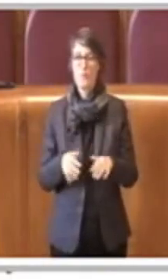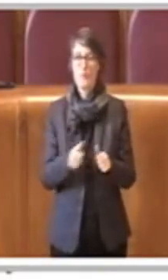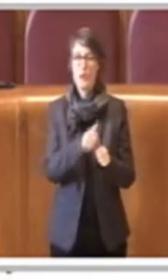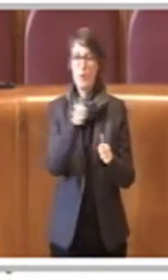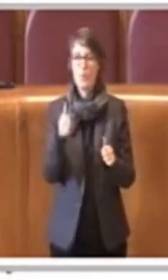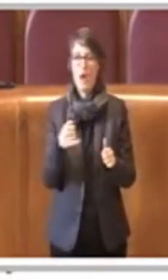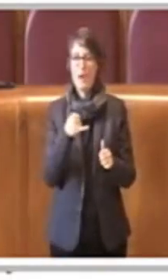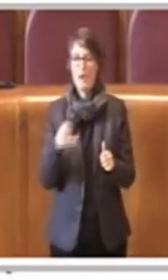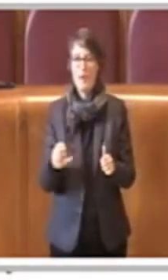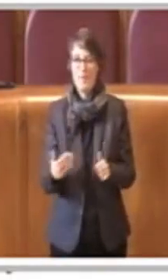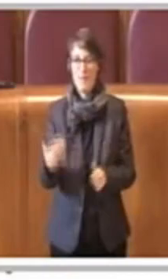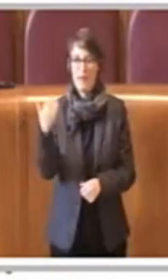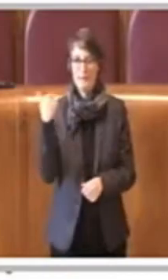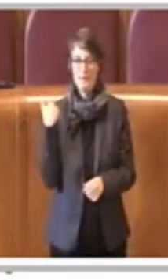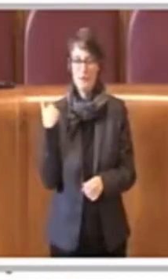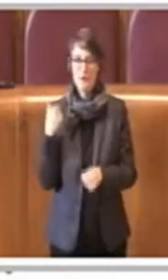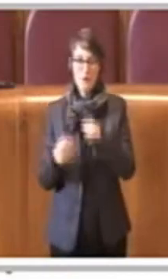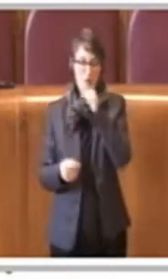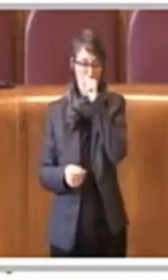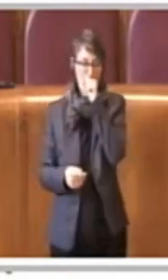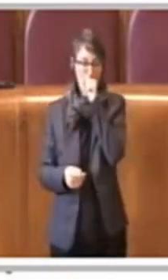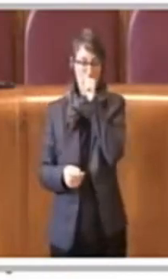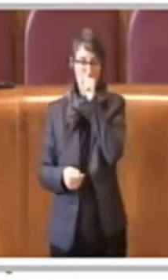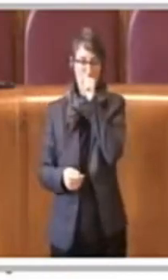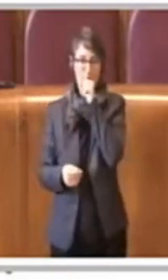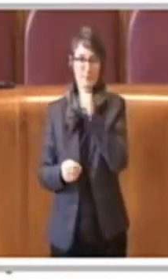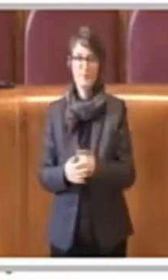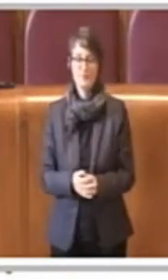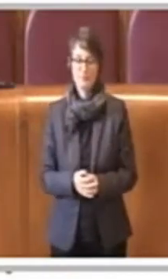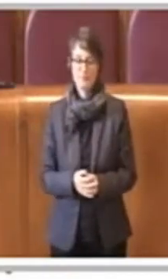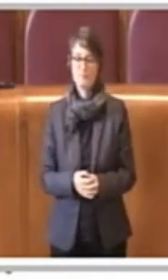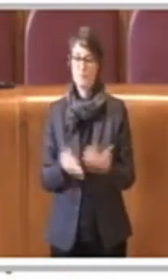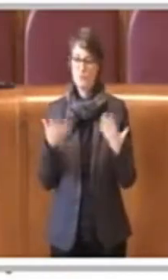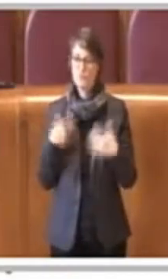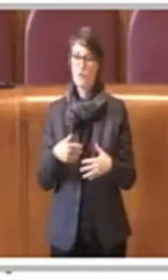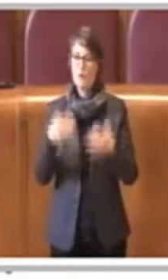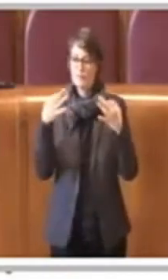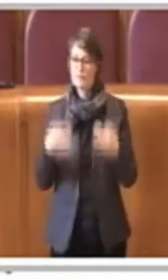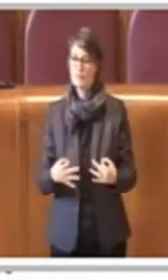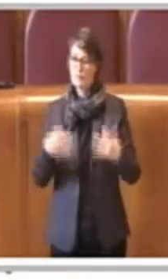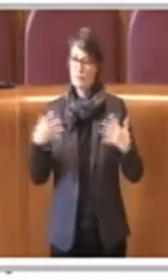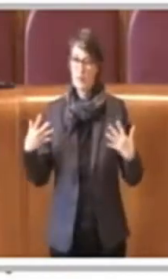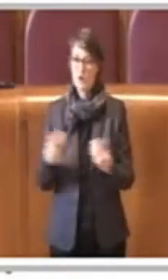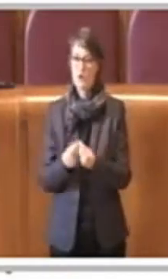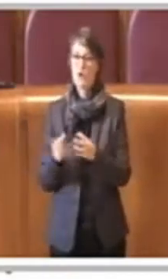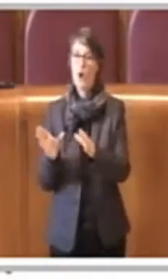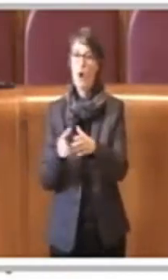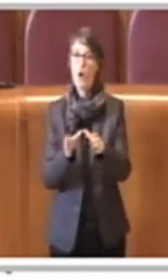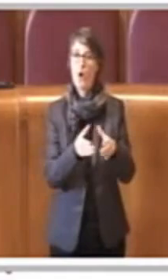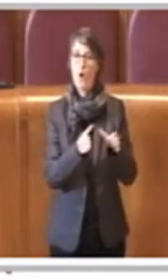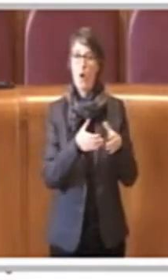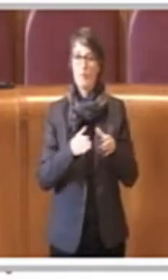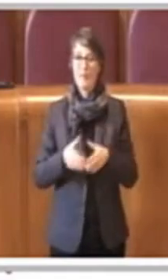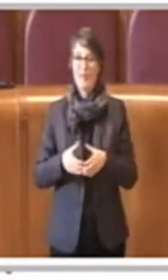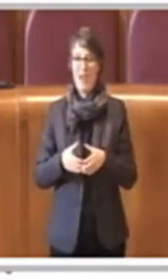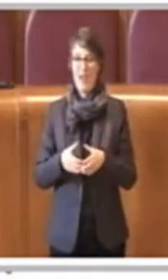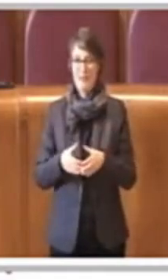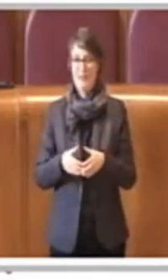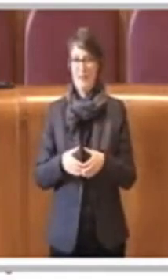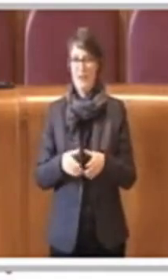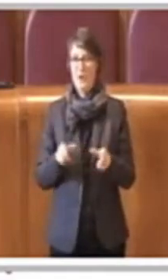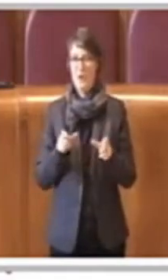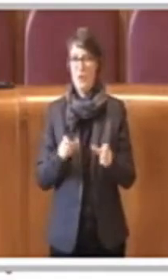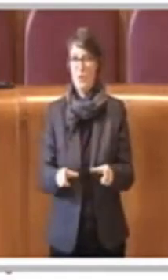decidemmo ovviamente in modo unanime con tutti i comitati che si occupano di food policy a Roma